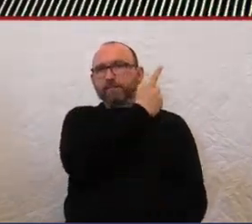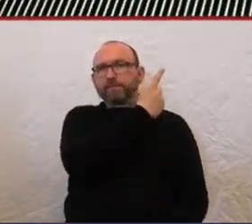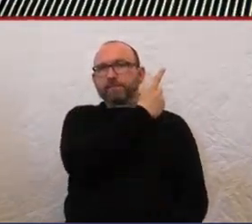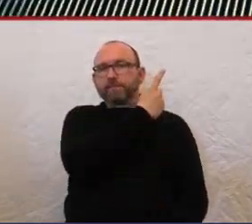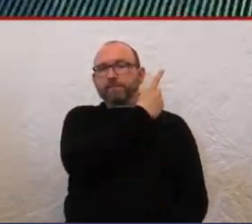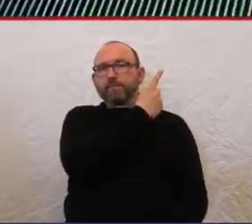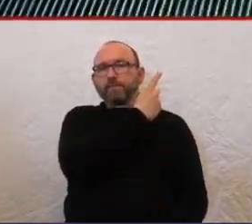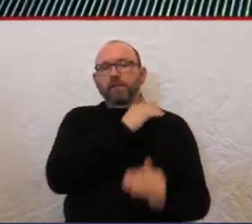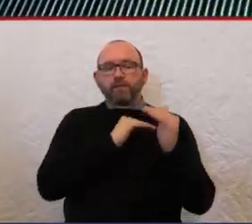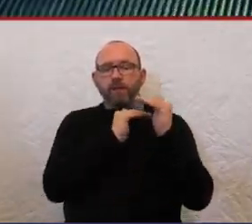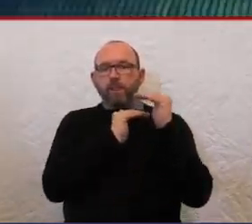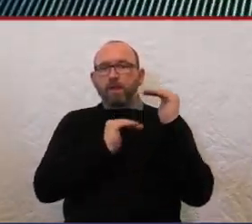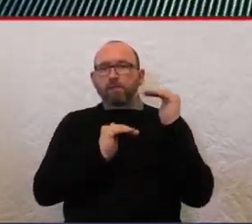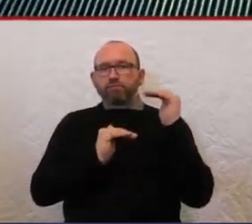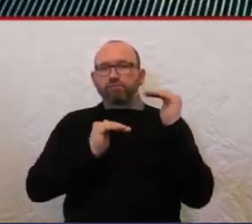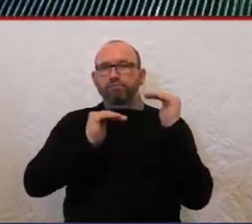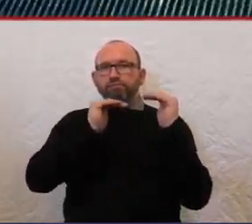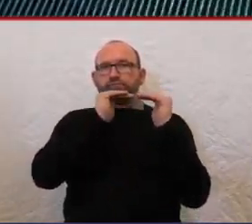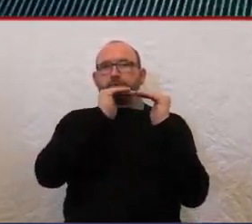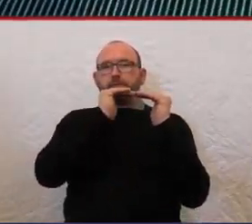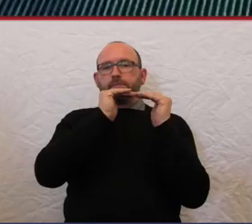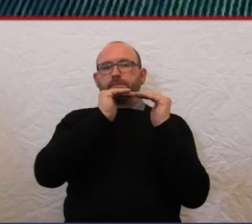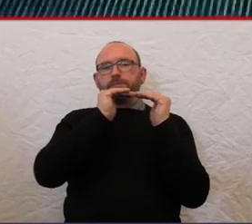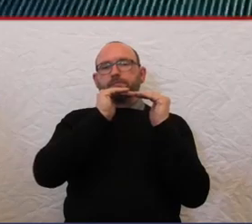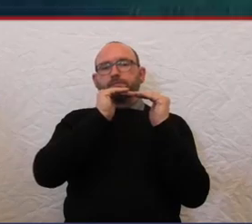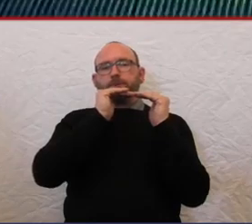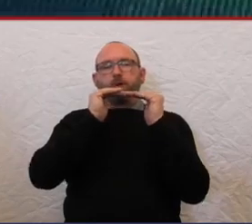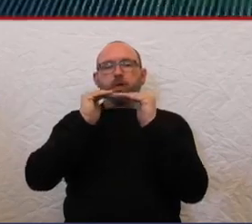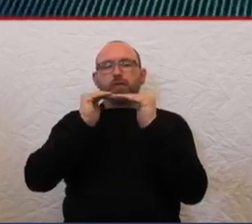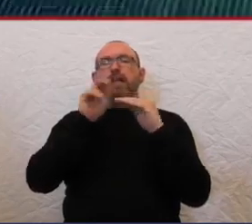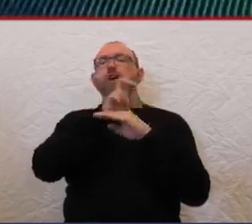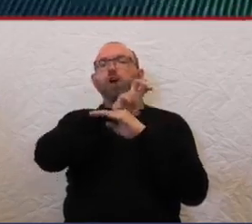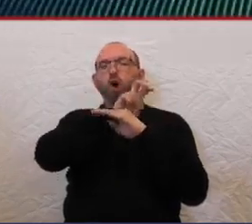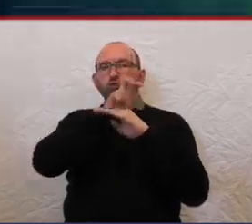Fünf dieser Stufen werden zu einer Plattform, wo man mit dem Rollstuhl dann drauf fahren kann.